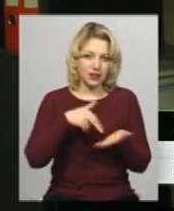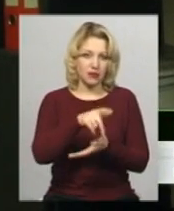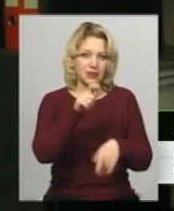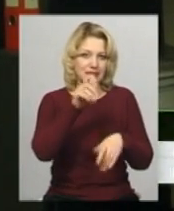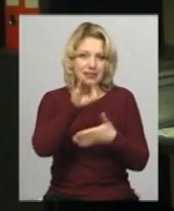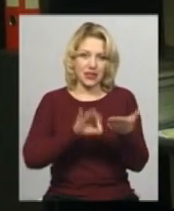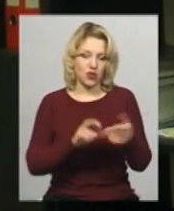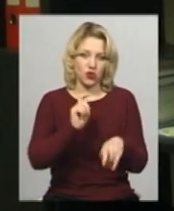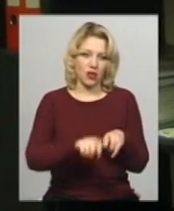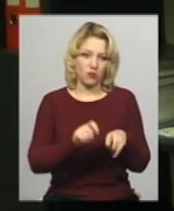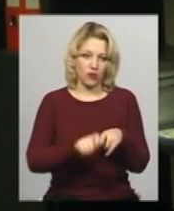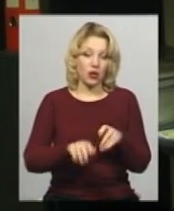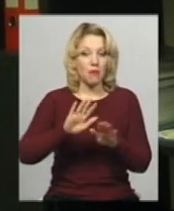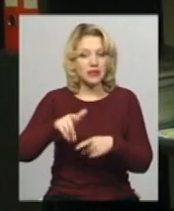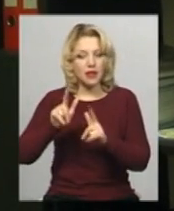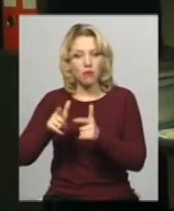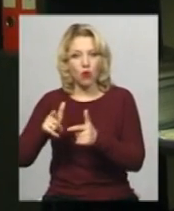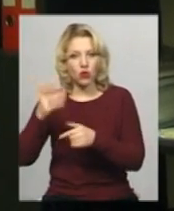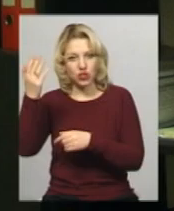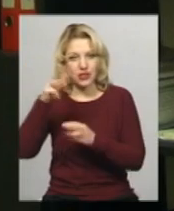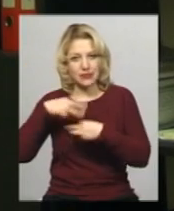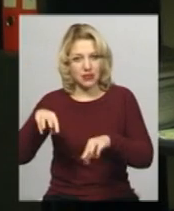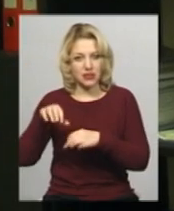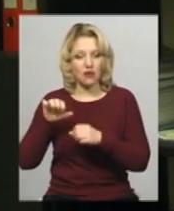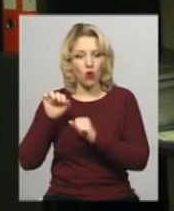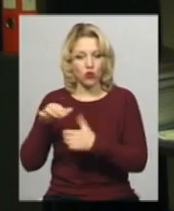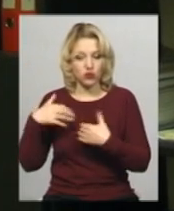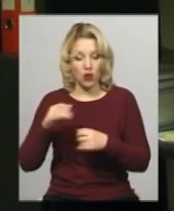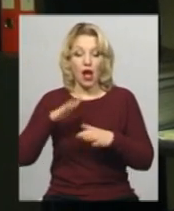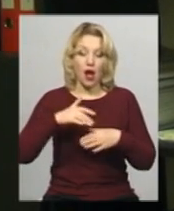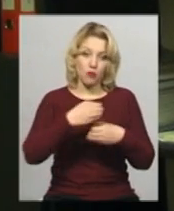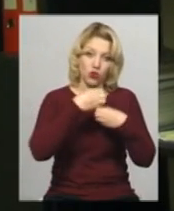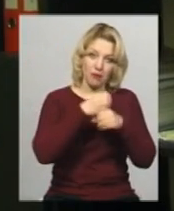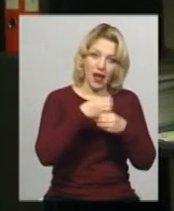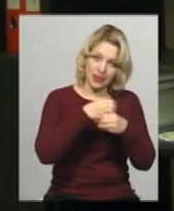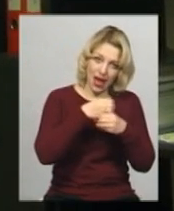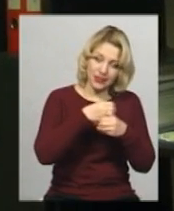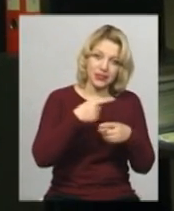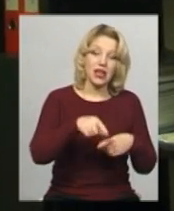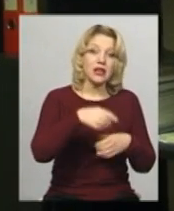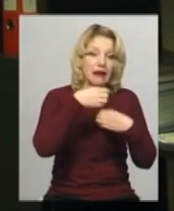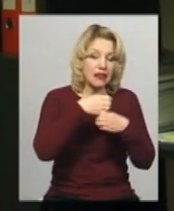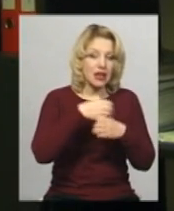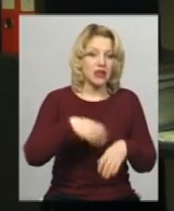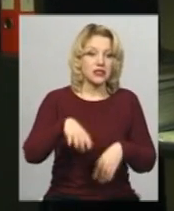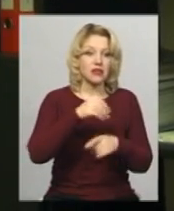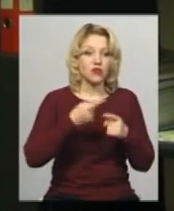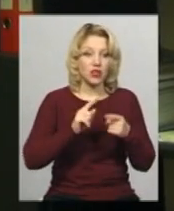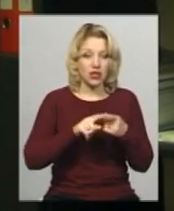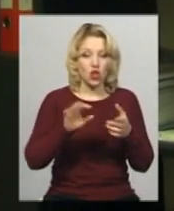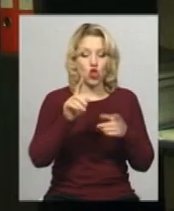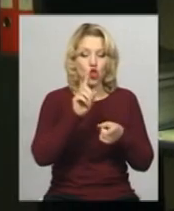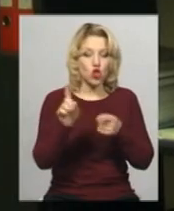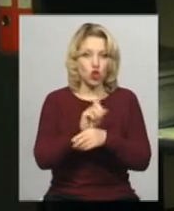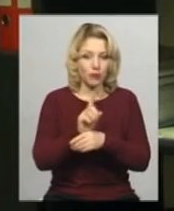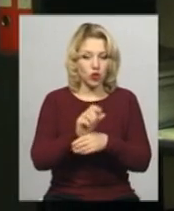Міністерством охорони здоров'я України. Після цього ми робимо аналіз. Аналізи для всіх лікарських засобів, вони свої нормативні документи,